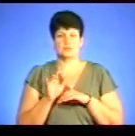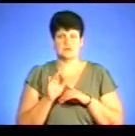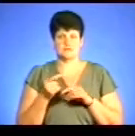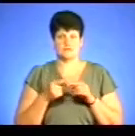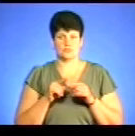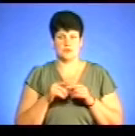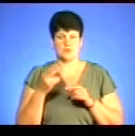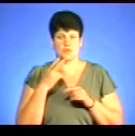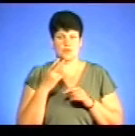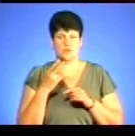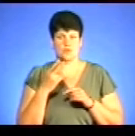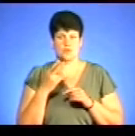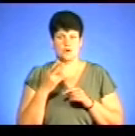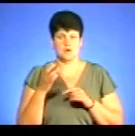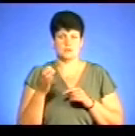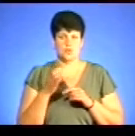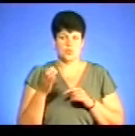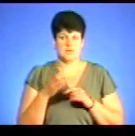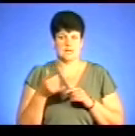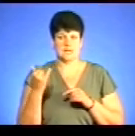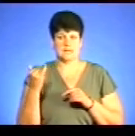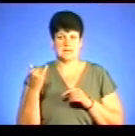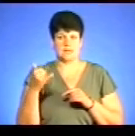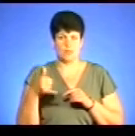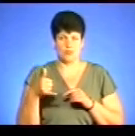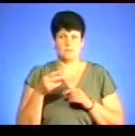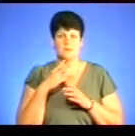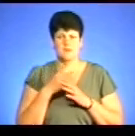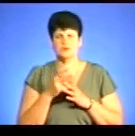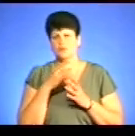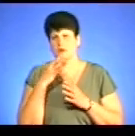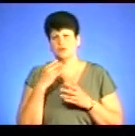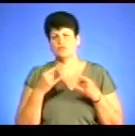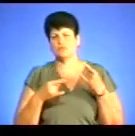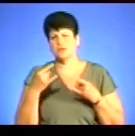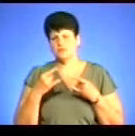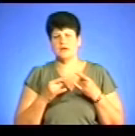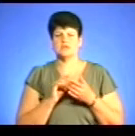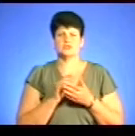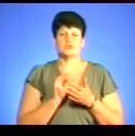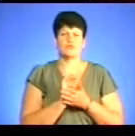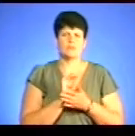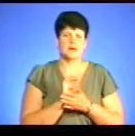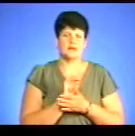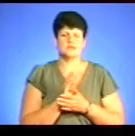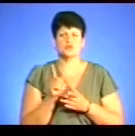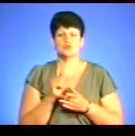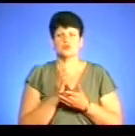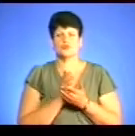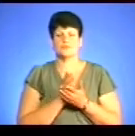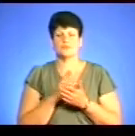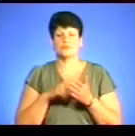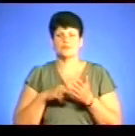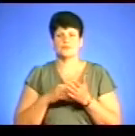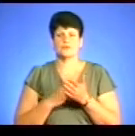напої. Дуже багато зараз і в пресі, дуже багато, ми бачимо по телебаченні, у вас, напевно, зокрема, що служби фіскальні,